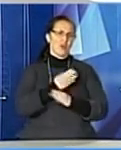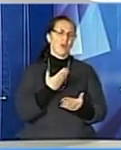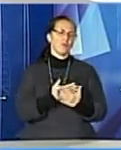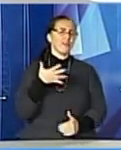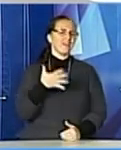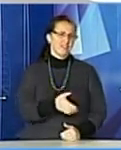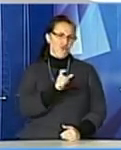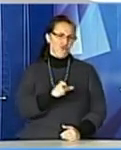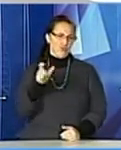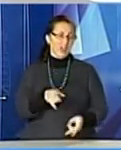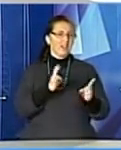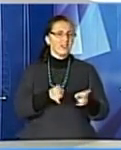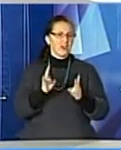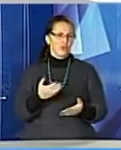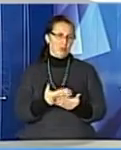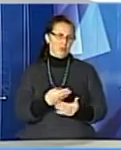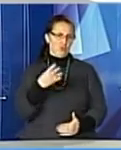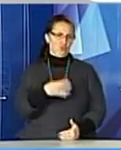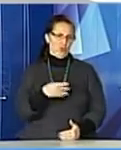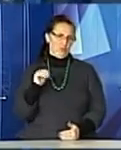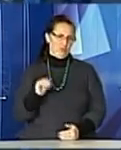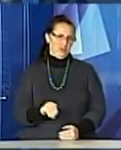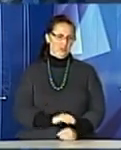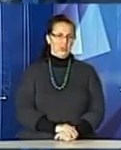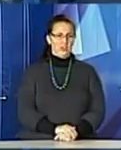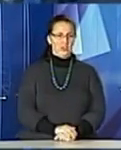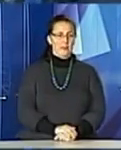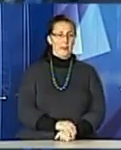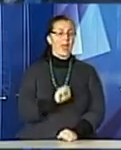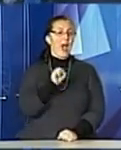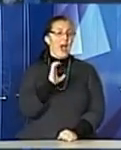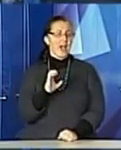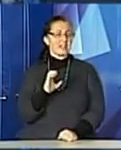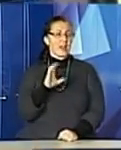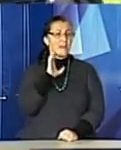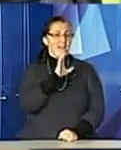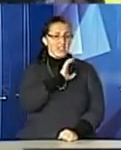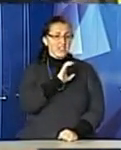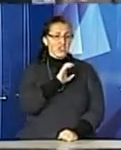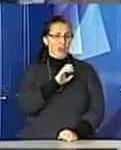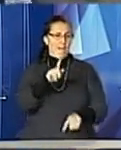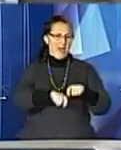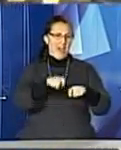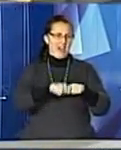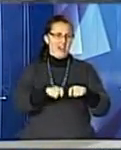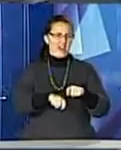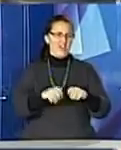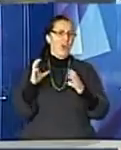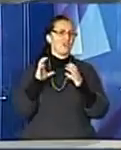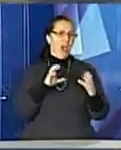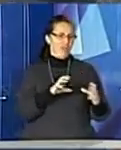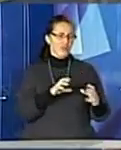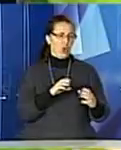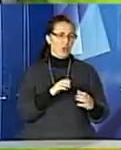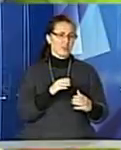тисяч людей та травмуються майже сорок тисяч. На автостанції північної інспектори перевіряють громадський транспорт міжміського